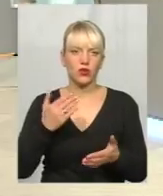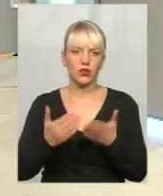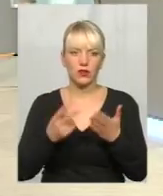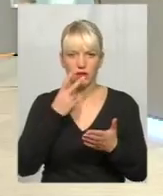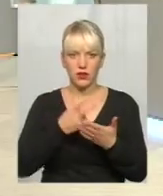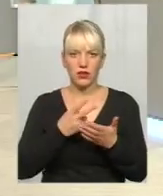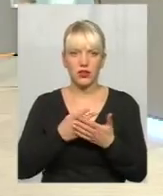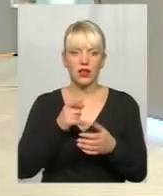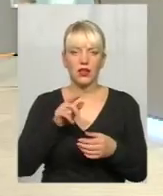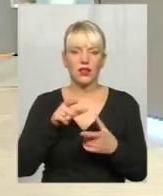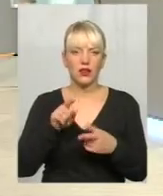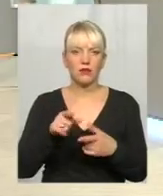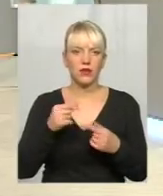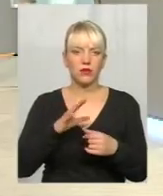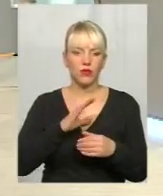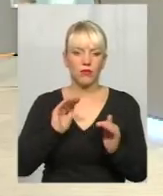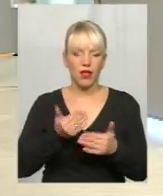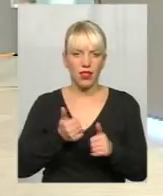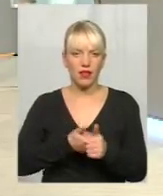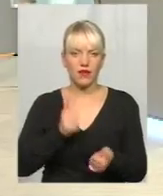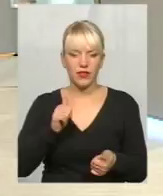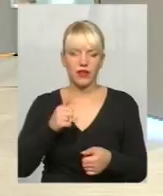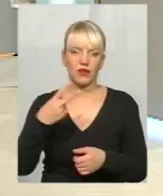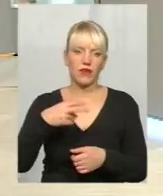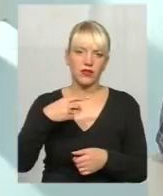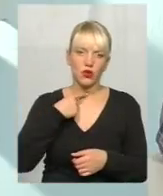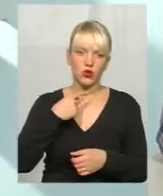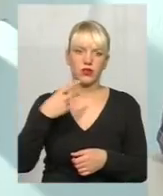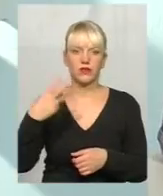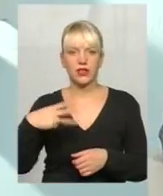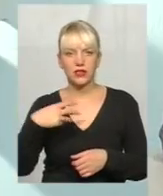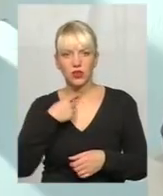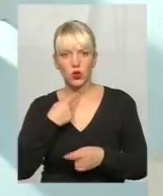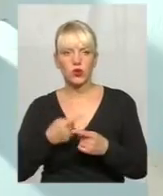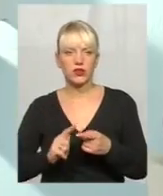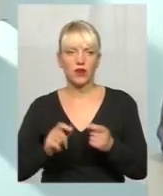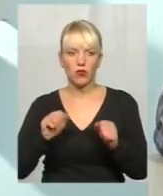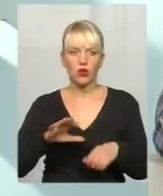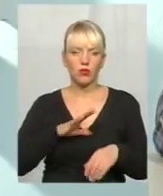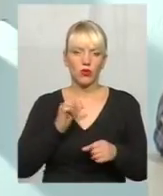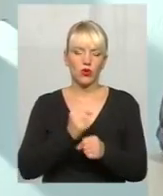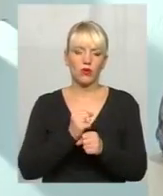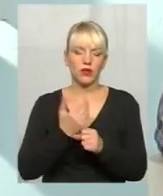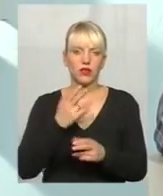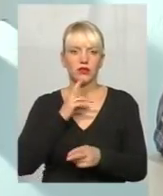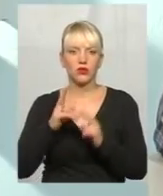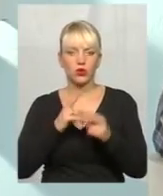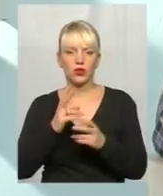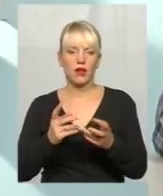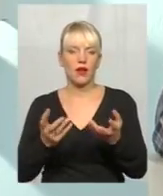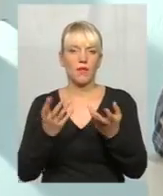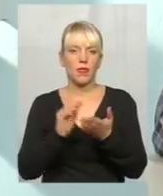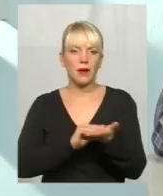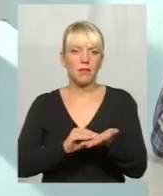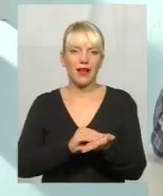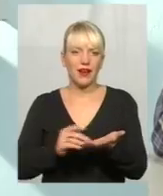маленький відрив, там, наприклад, 20 голосів, 30 голосів, 50 голосів, можна було б робити якісь оскарження виборів при рахунки голосів,